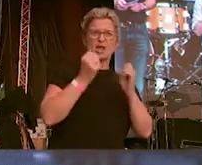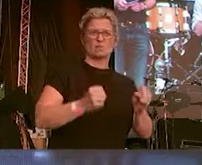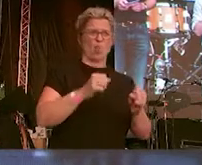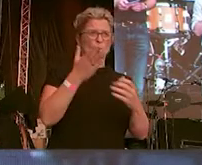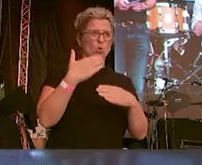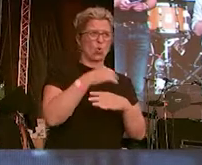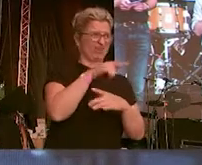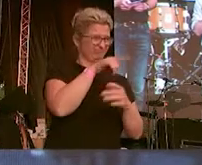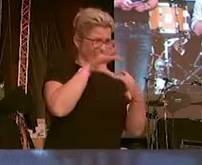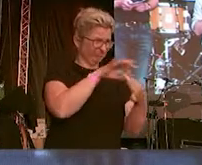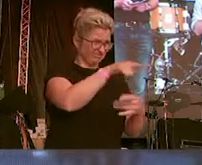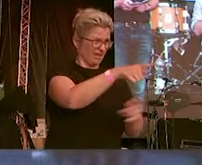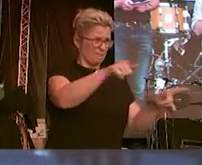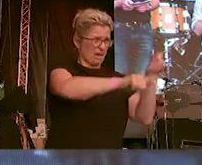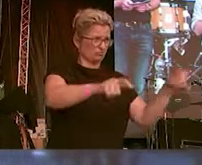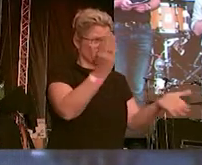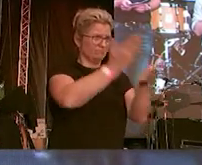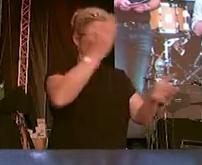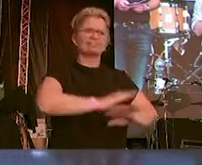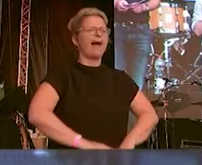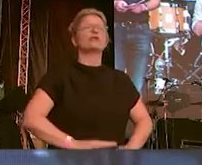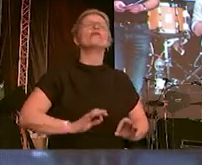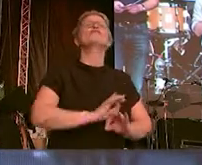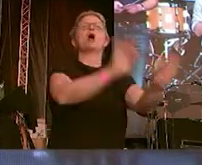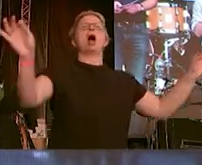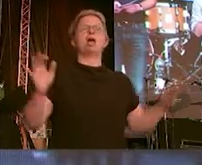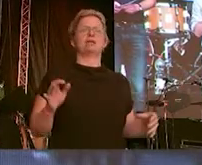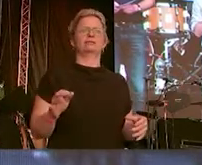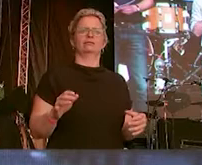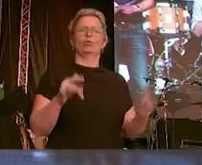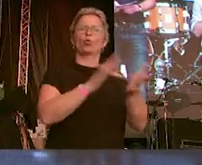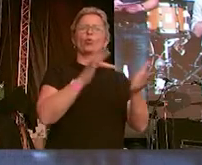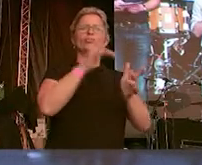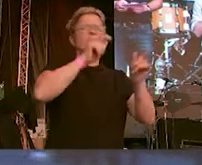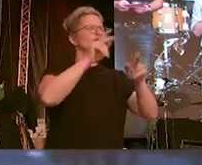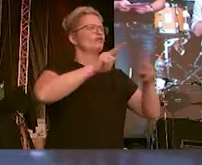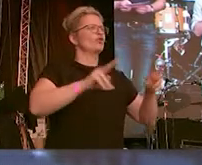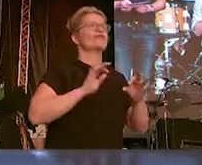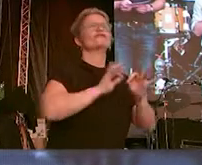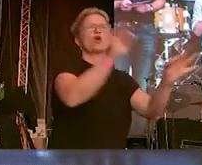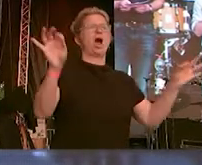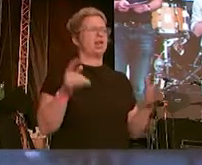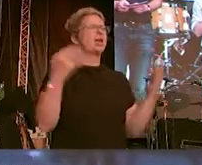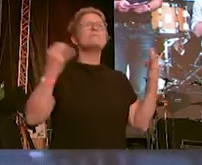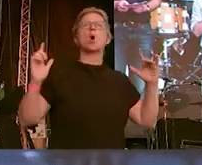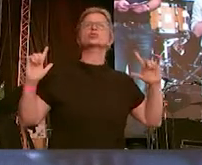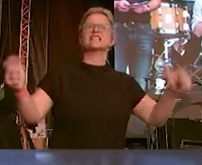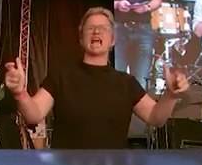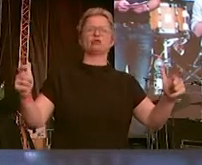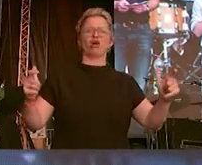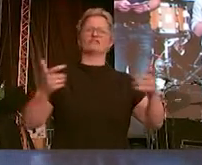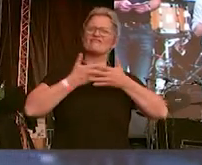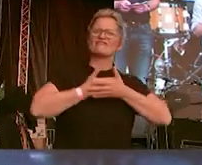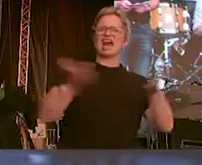sondern es geht uns alle an, weil es eben um die Menschenwürde geht und weil es um unsere freie Gesellschaft und unsere freie